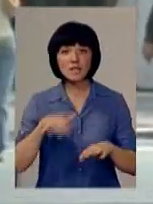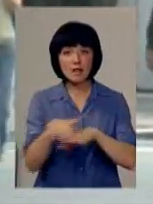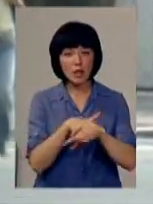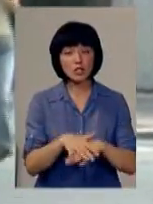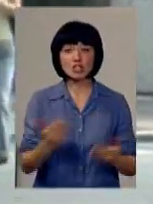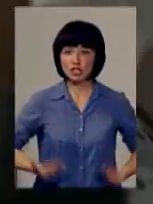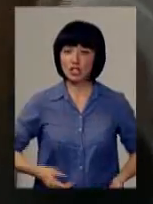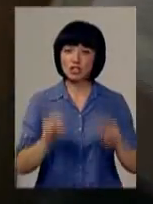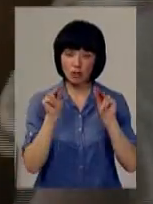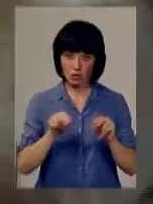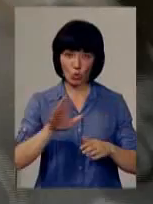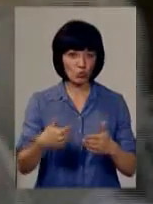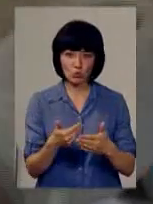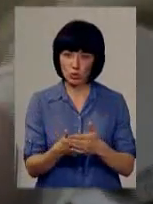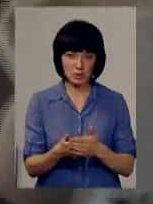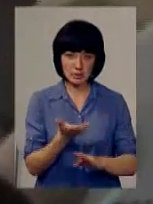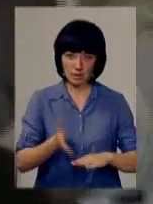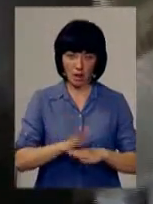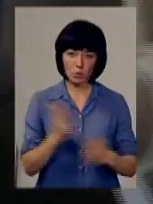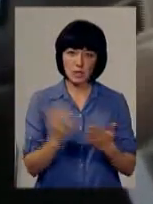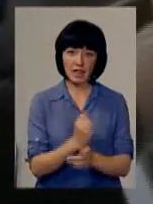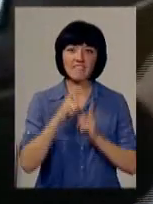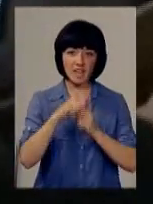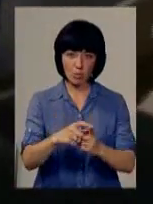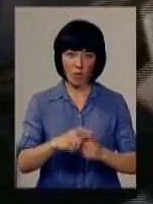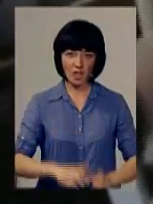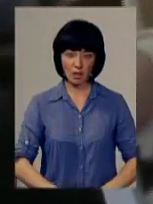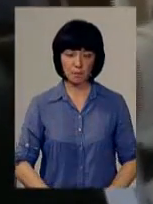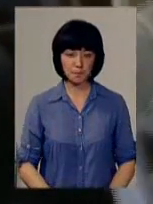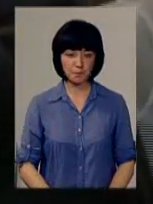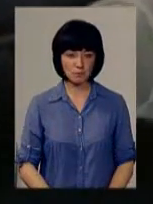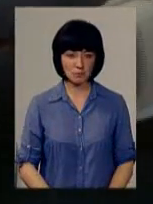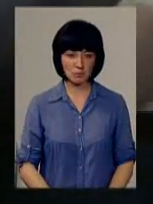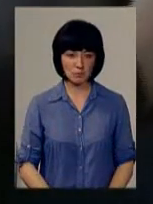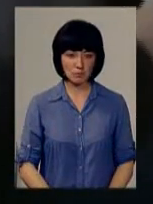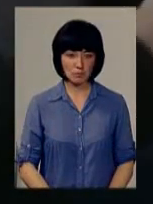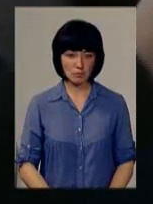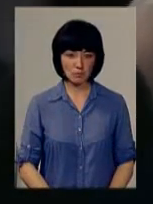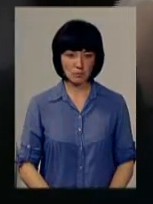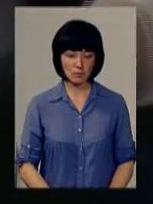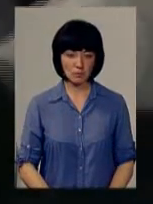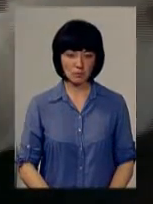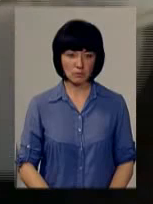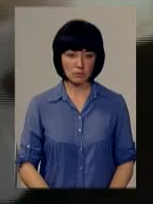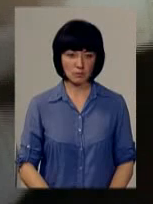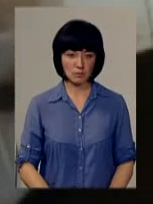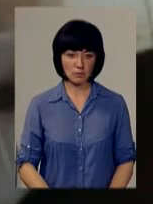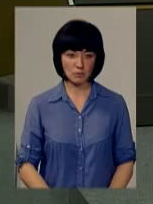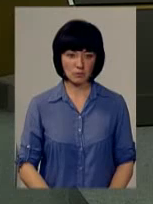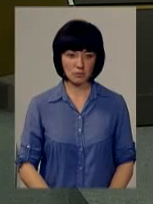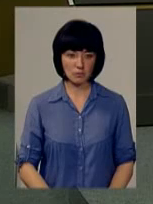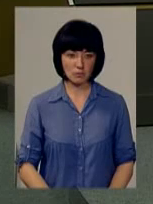спільнота жити чесно, досі складно знайти відповідь. Світлана Русіна, Юрій Чорний, Ілля Василів для інформаційного випуску.